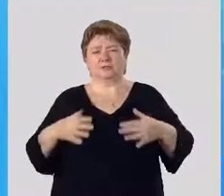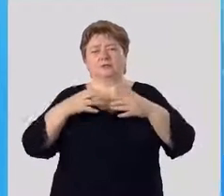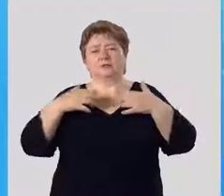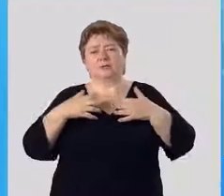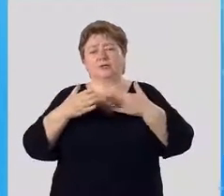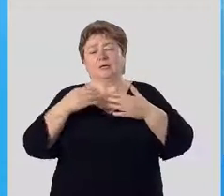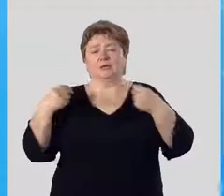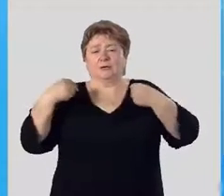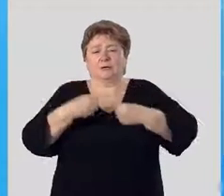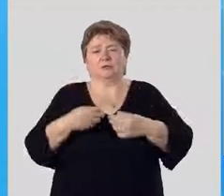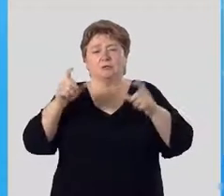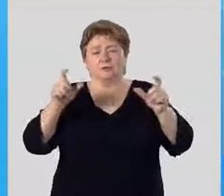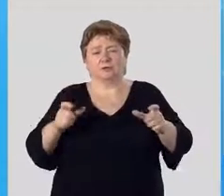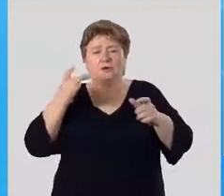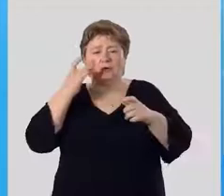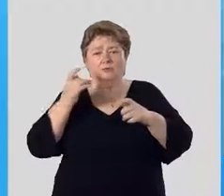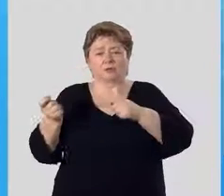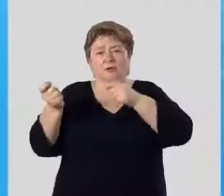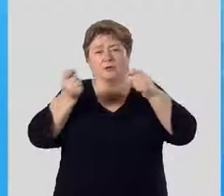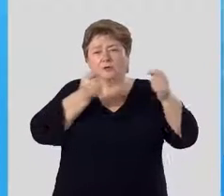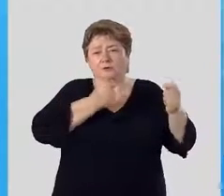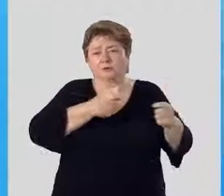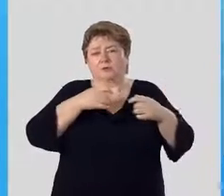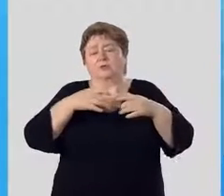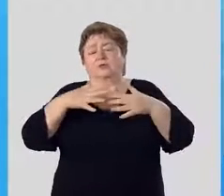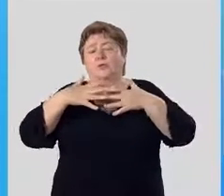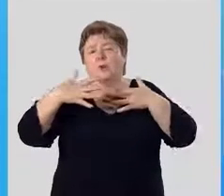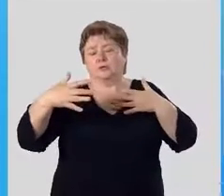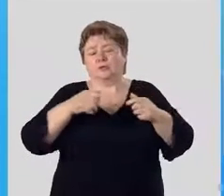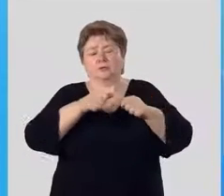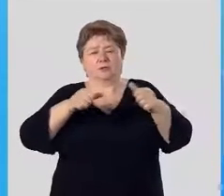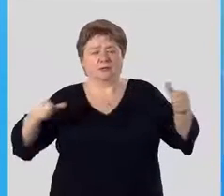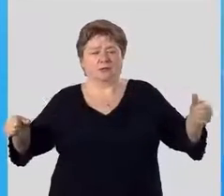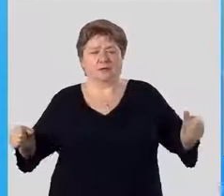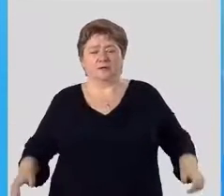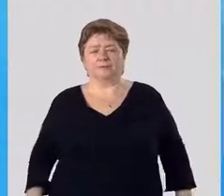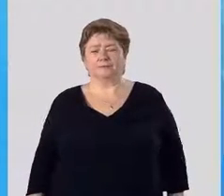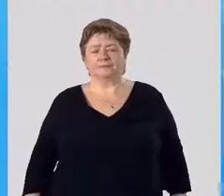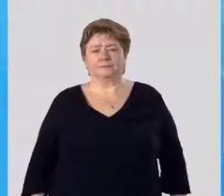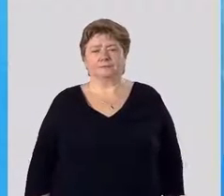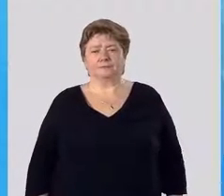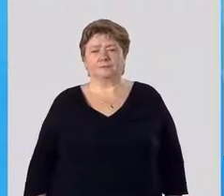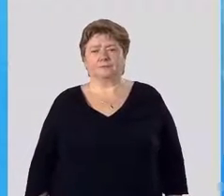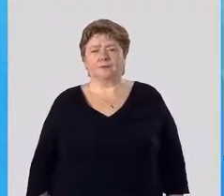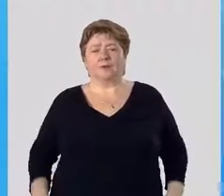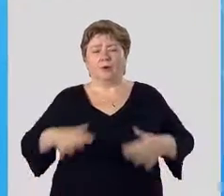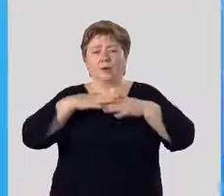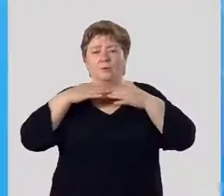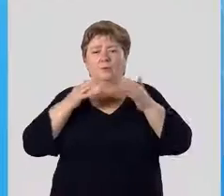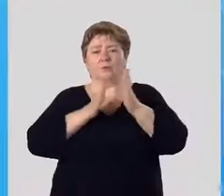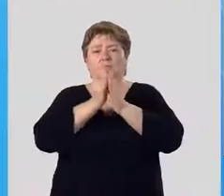или одежде людей, которые разносят их на большие расстояния. Многие